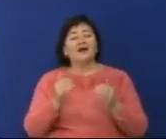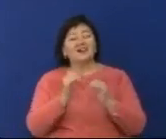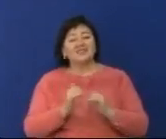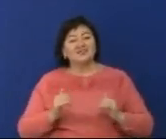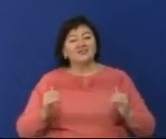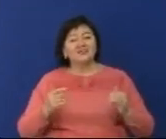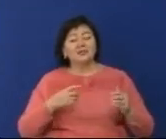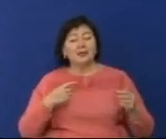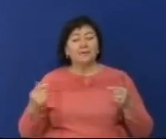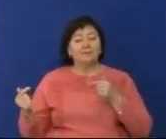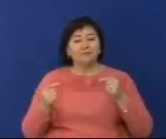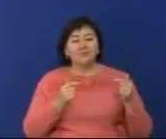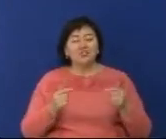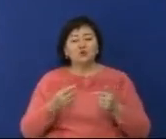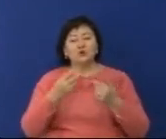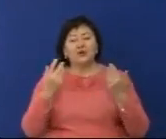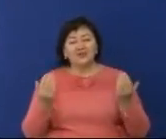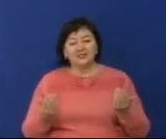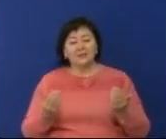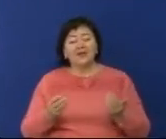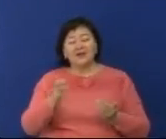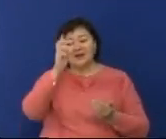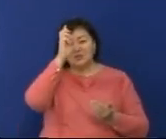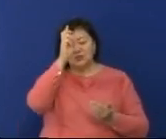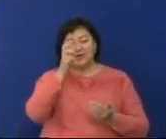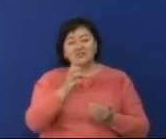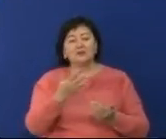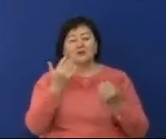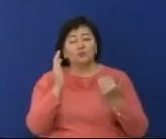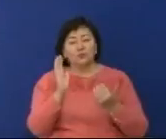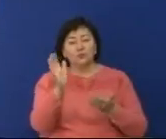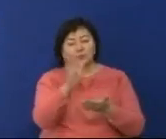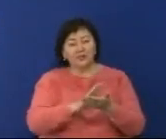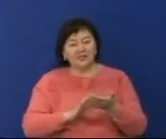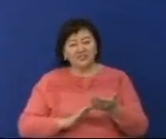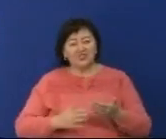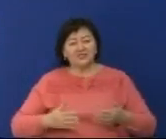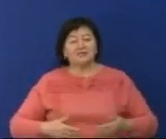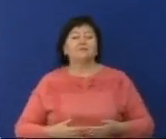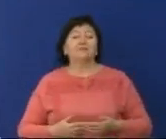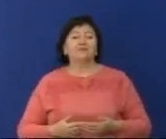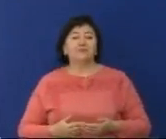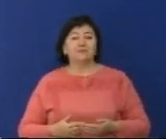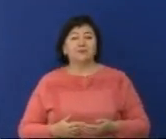әзір екенін мәлімдеп елшілердің жұмысына табыстылеп мемлекеттерінің башыларына сәлемін жолдады.